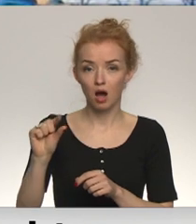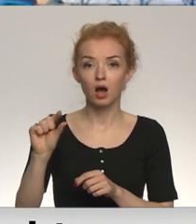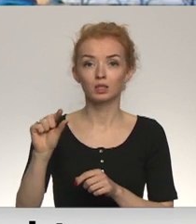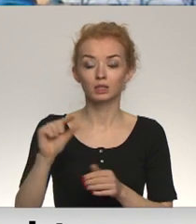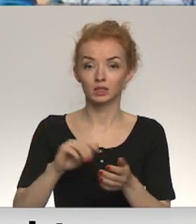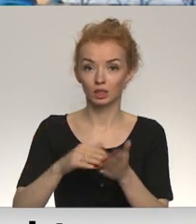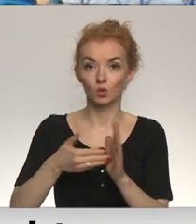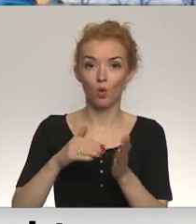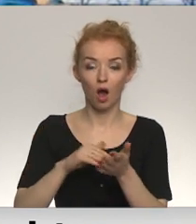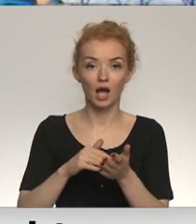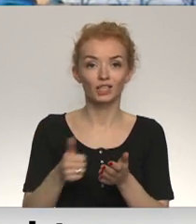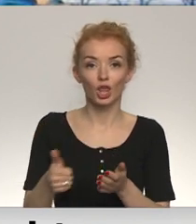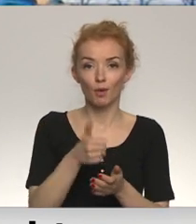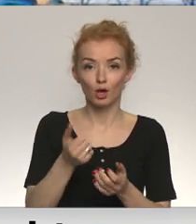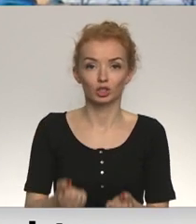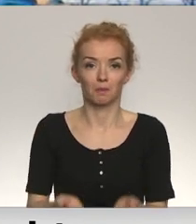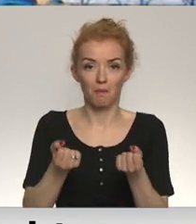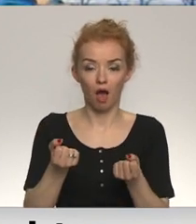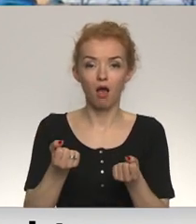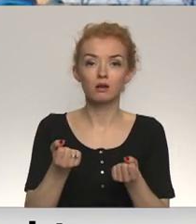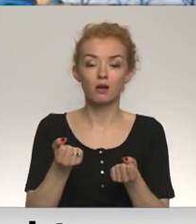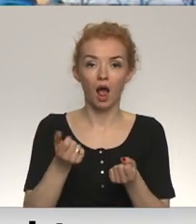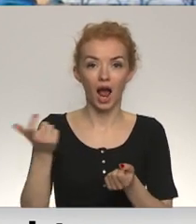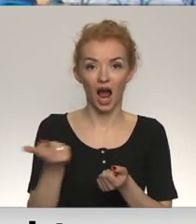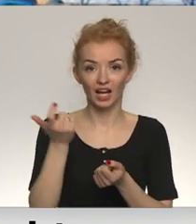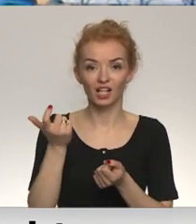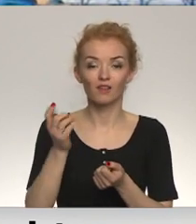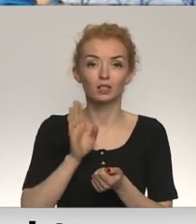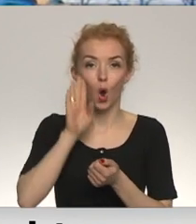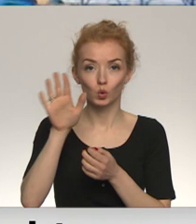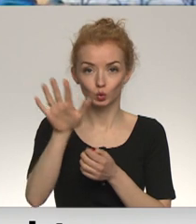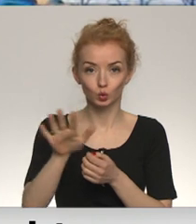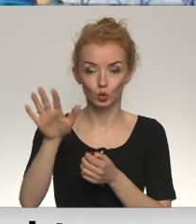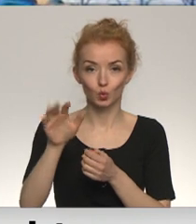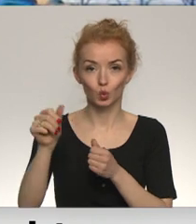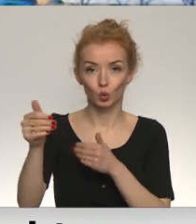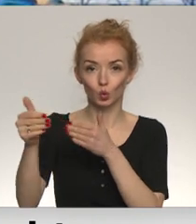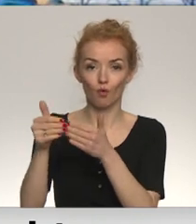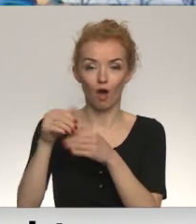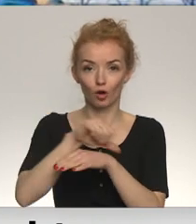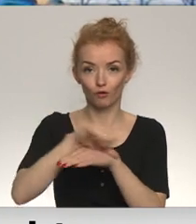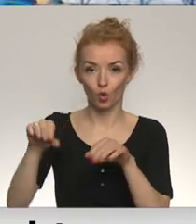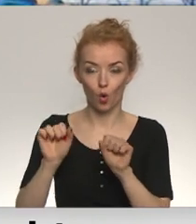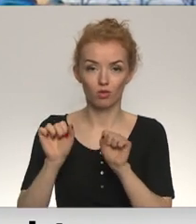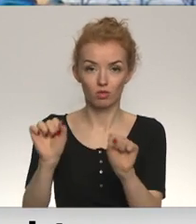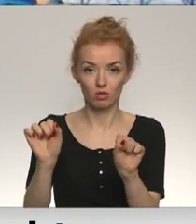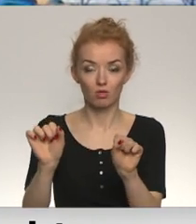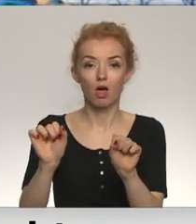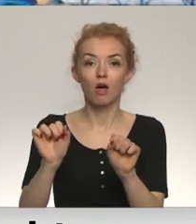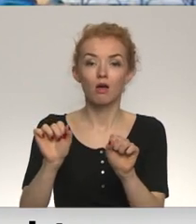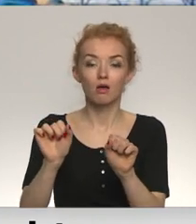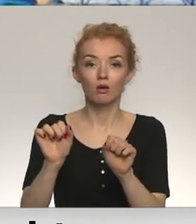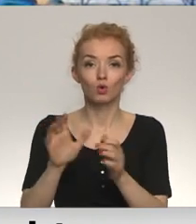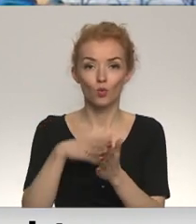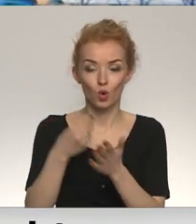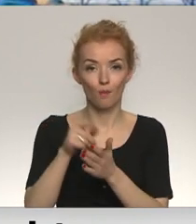Situācija īpaši smagi ir Harkivas austrumu daļā, kas ir tuvāk frontē, kur no Harkivs austrumiem